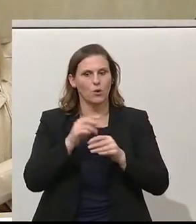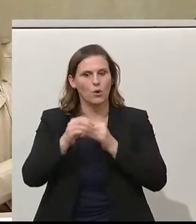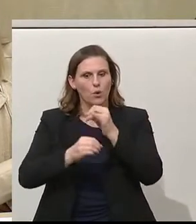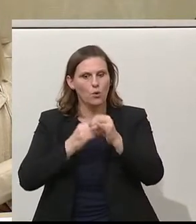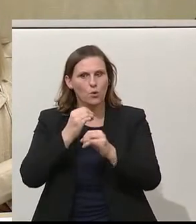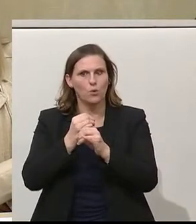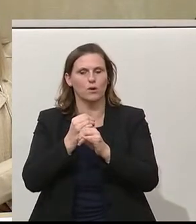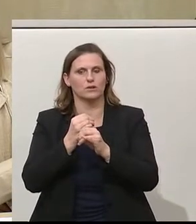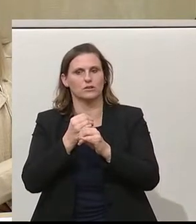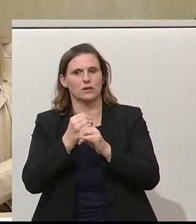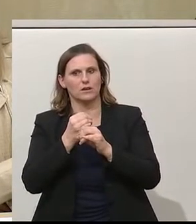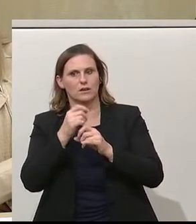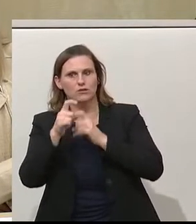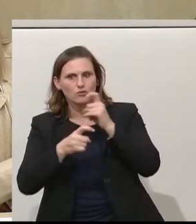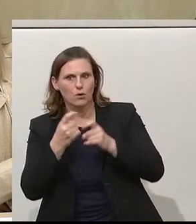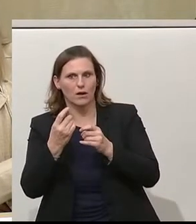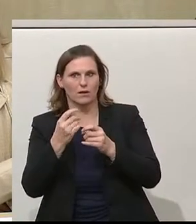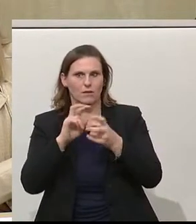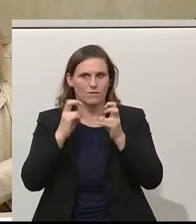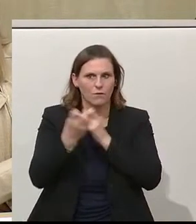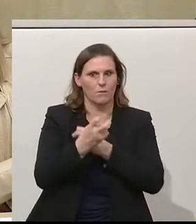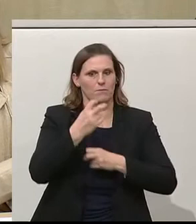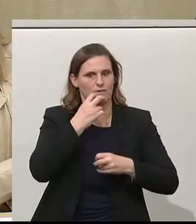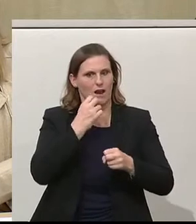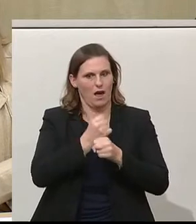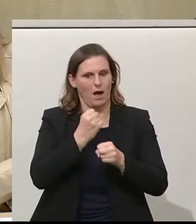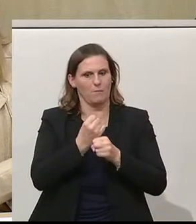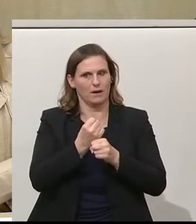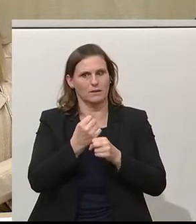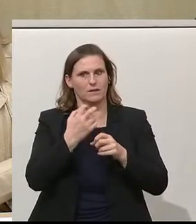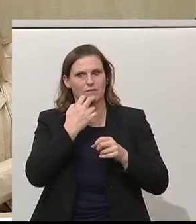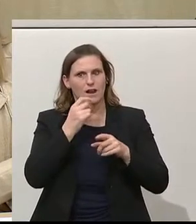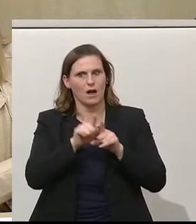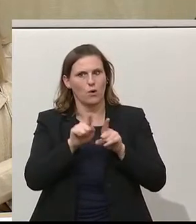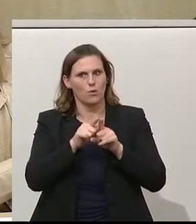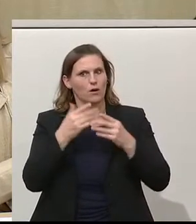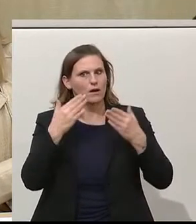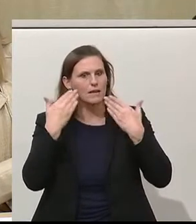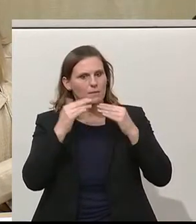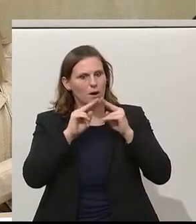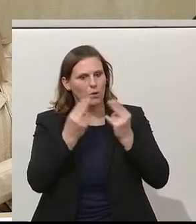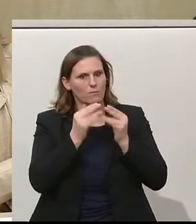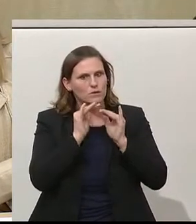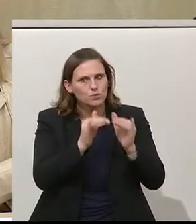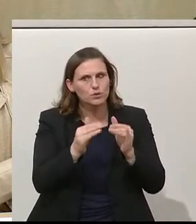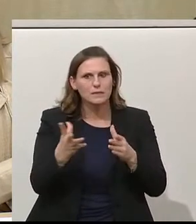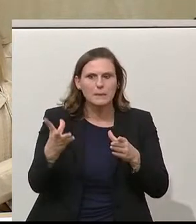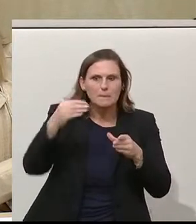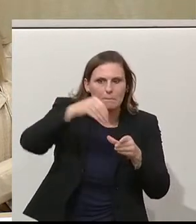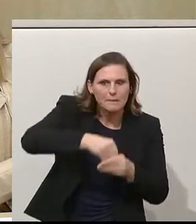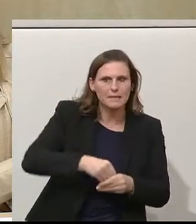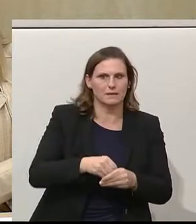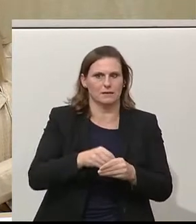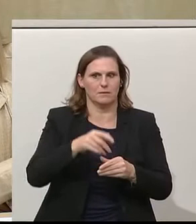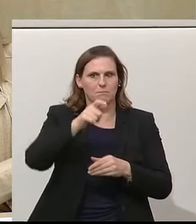Steuerreform erarbeiten werden. Wir wollen damit Klima- und Umweltschutz mit der Bevölkerung und der Wirtschaft und